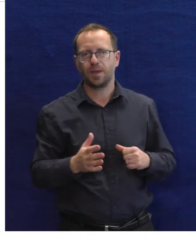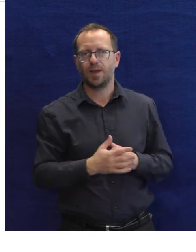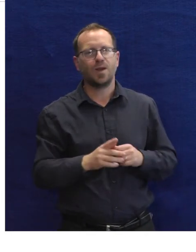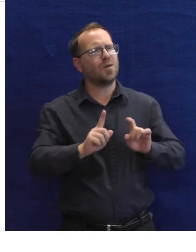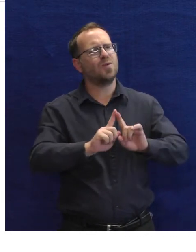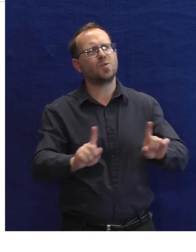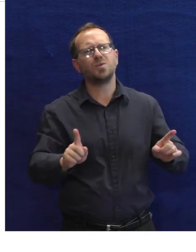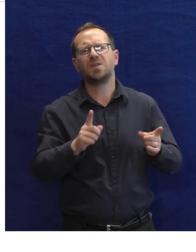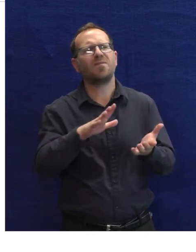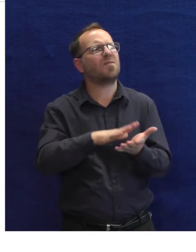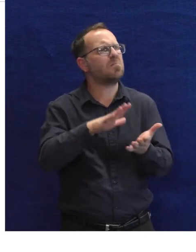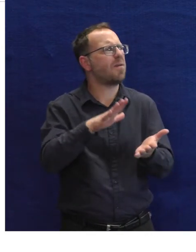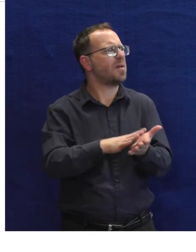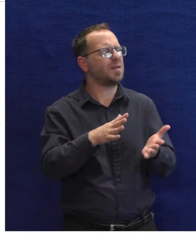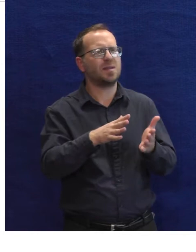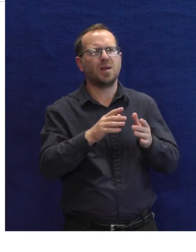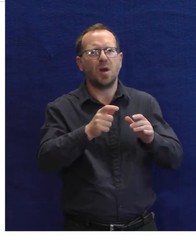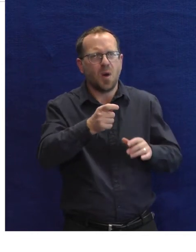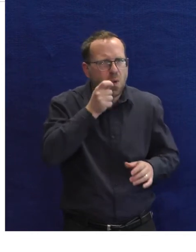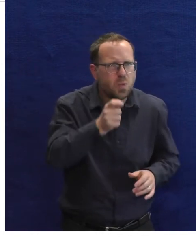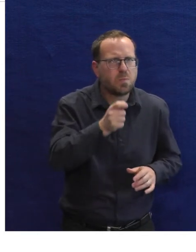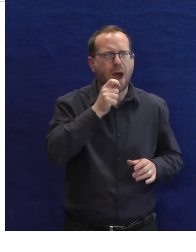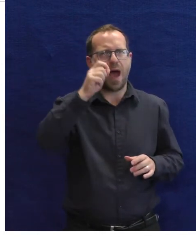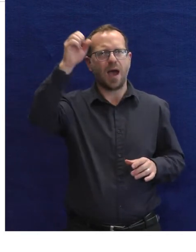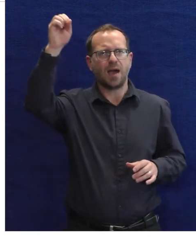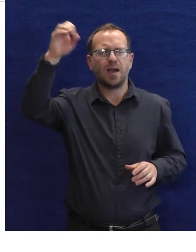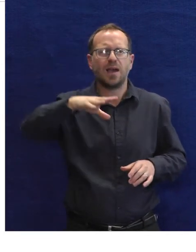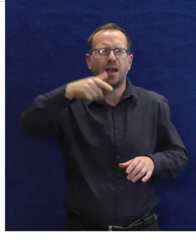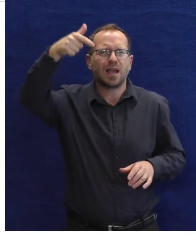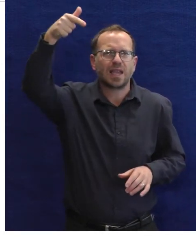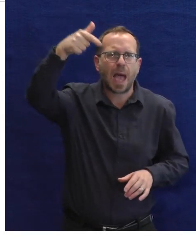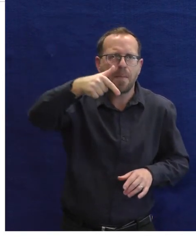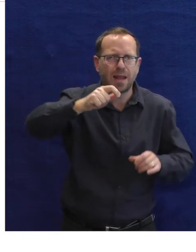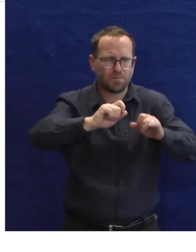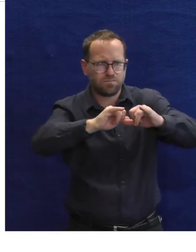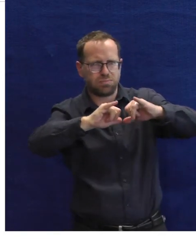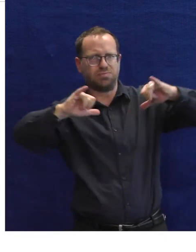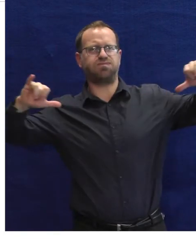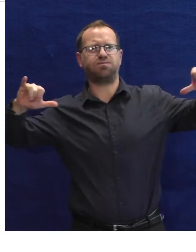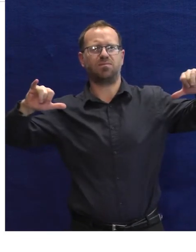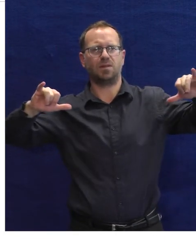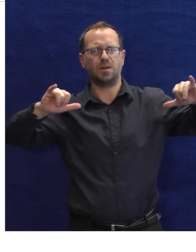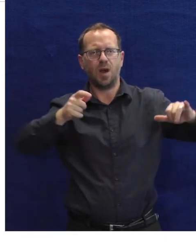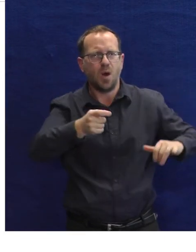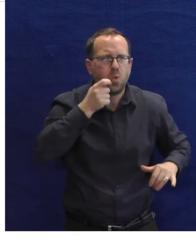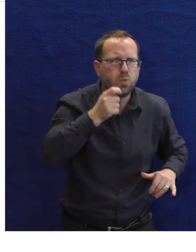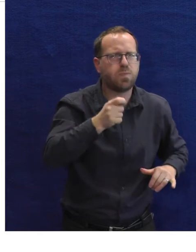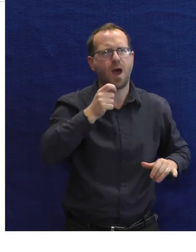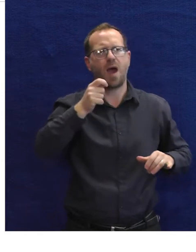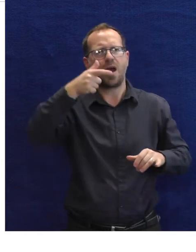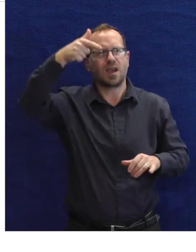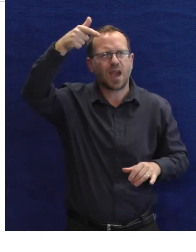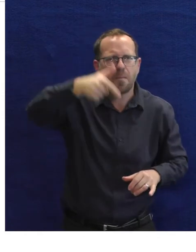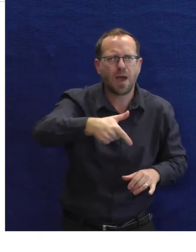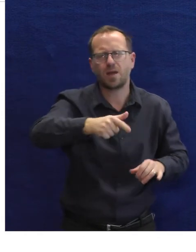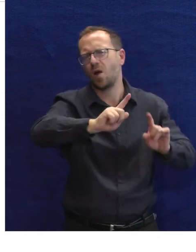Co tedy u nás najdete? Je tam spousta zařízení z většovacího typu, to znamená, že máme několik stolních kamerových chlup,